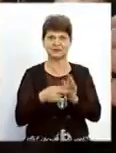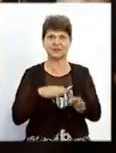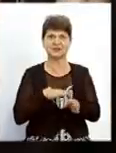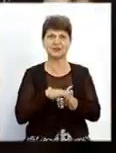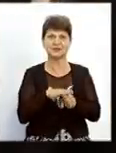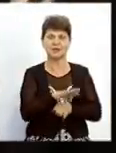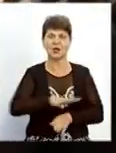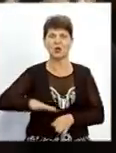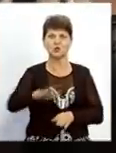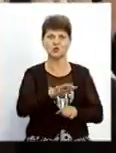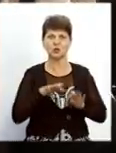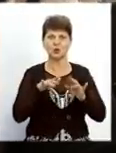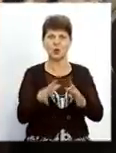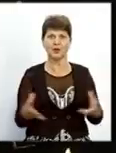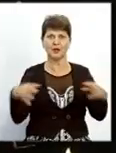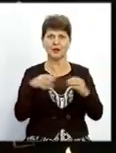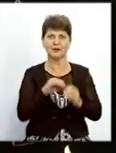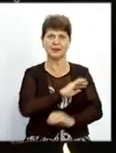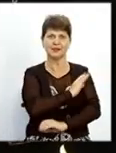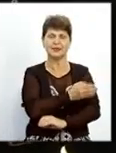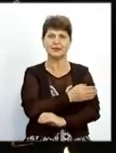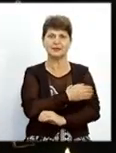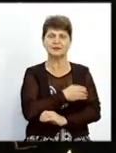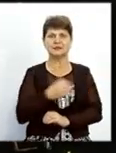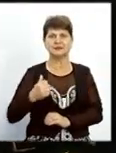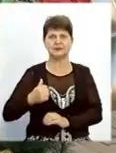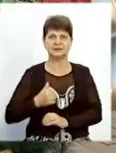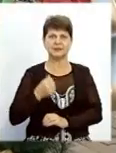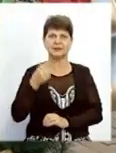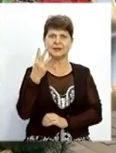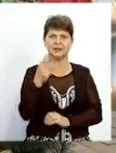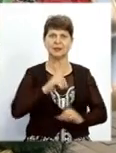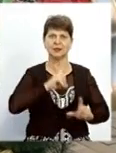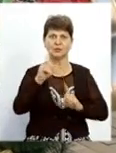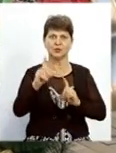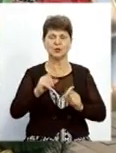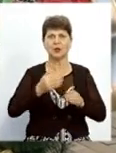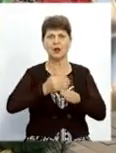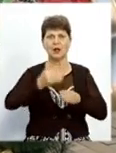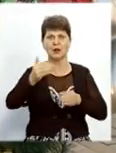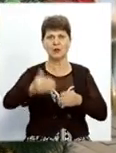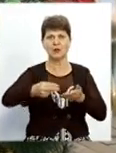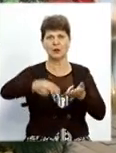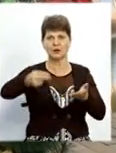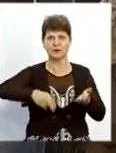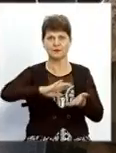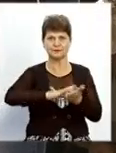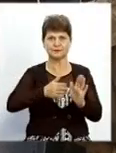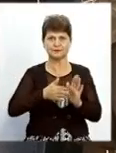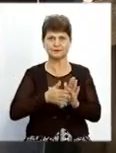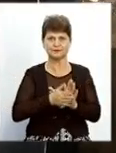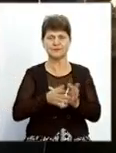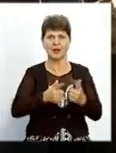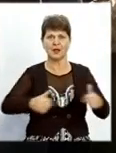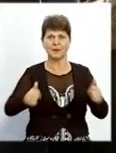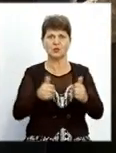зони проведення операцій об'єднаних сил 153 подорожі. Потім пішов служити за контрактом до підрозділу, якому раніше допомагав. Справжній